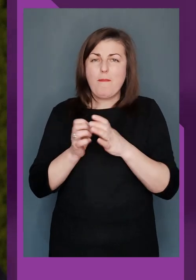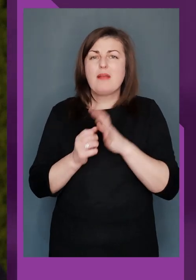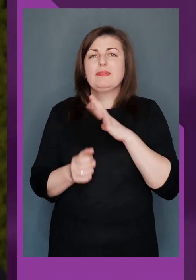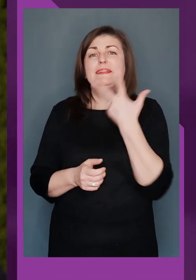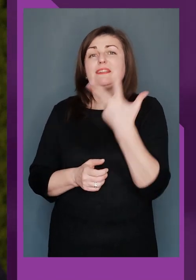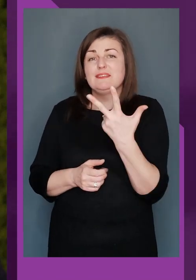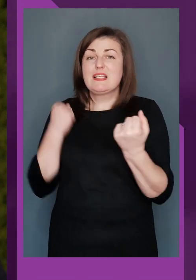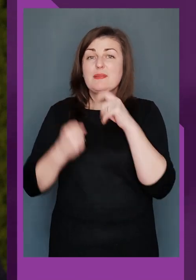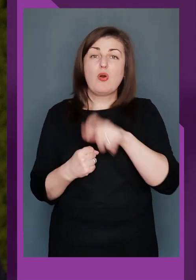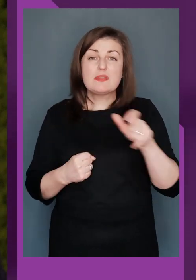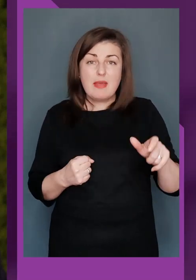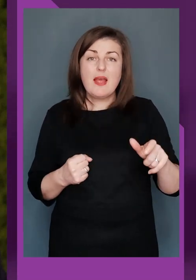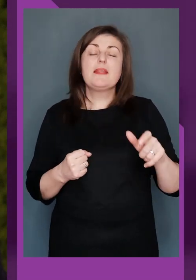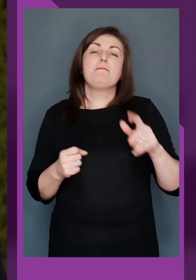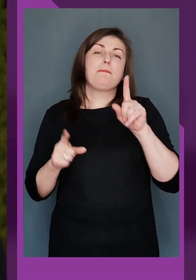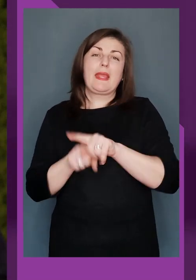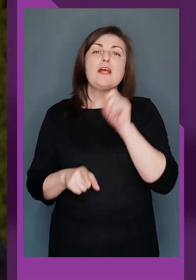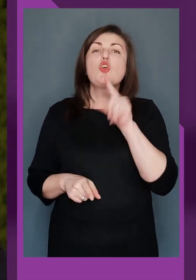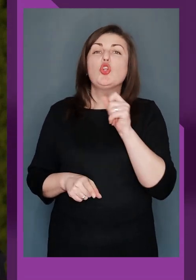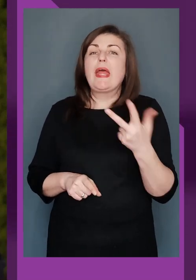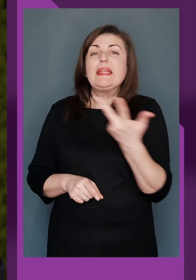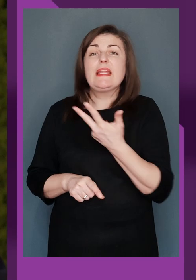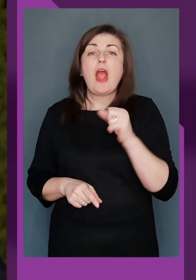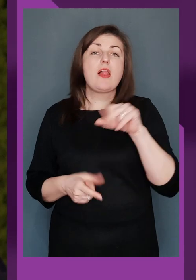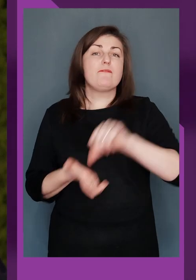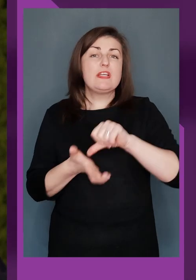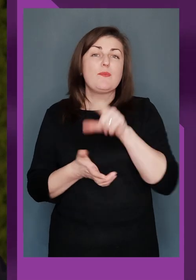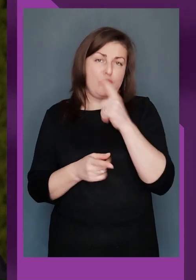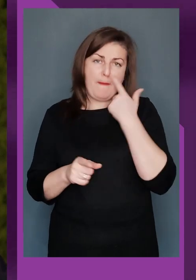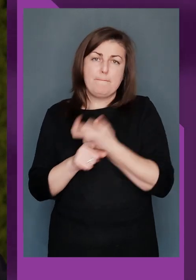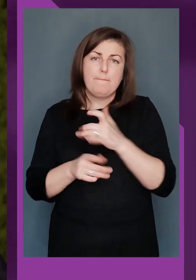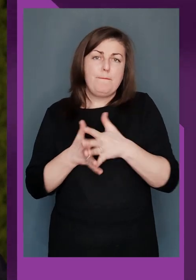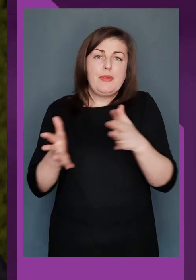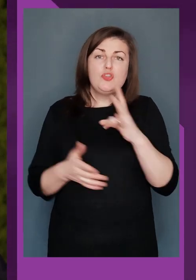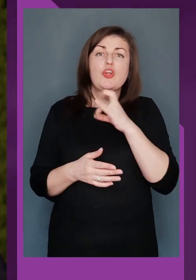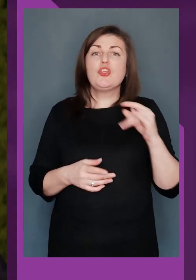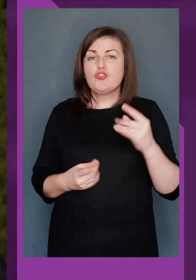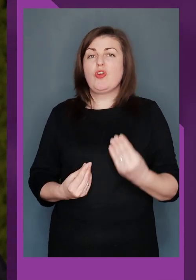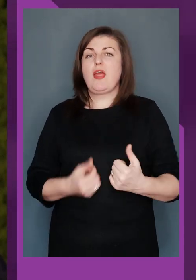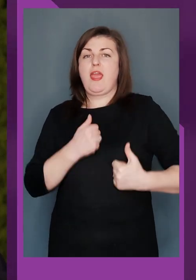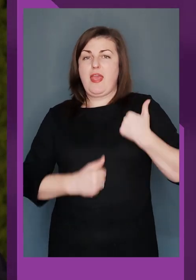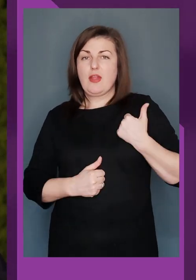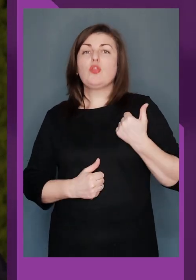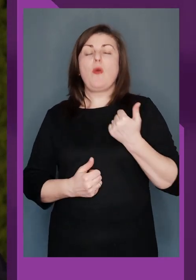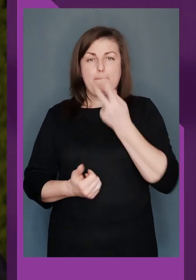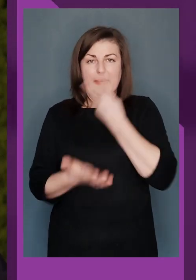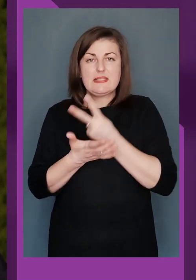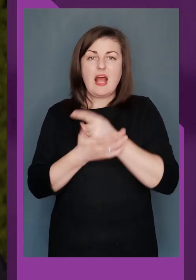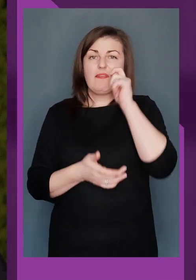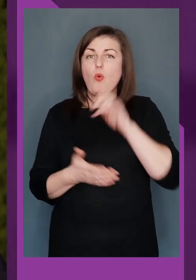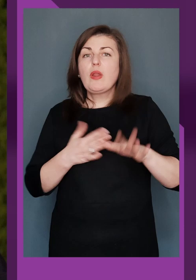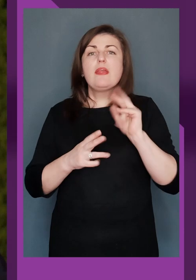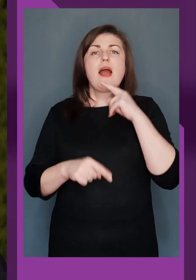команда, трійка спортсменів, таке золоте тріо, але виступили вони більше, ніж гідно представили